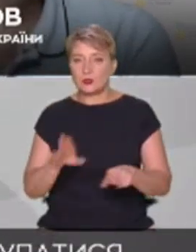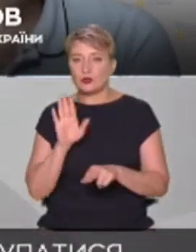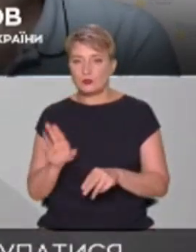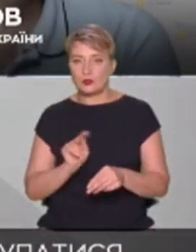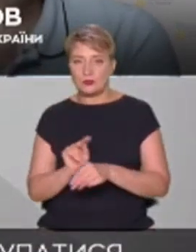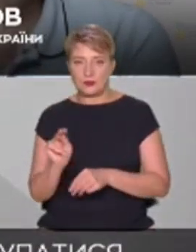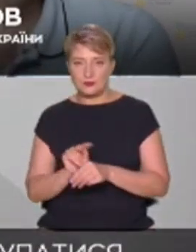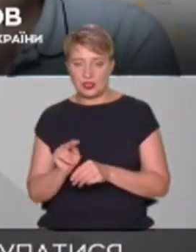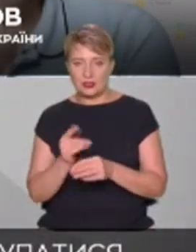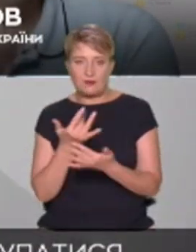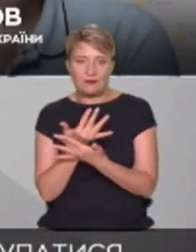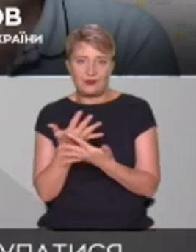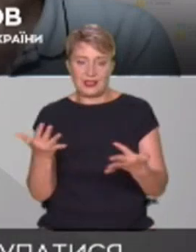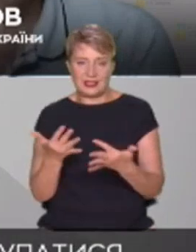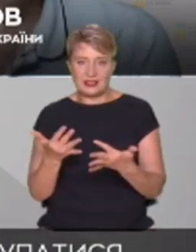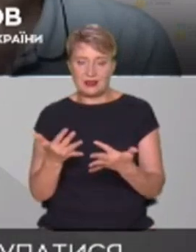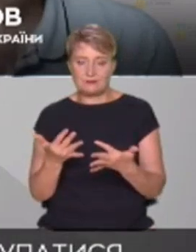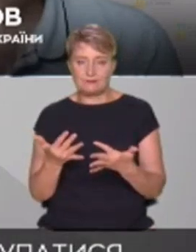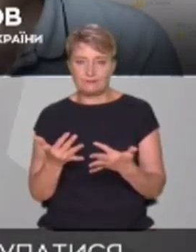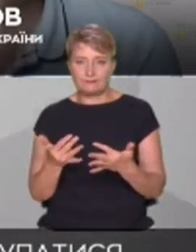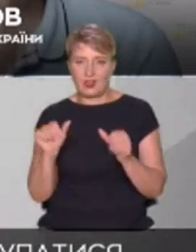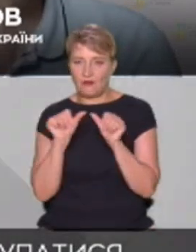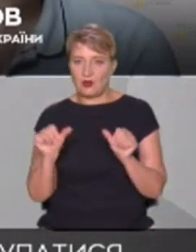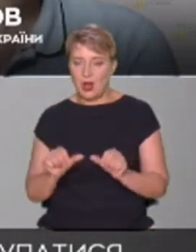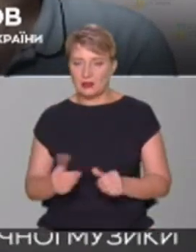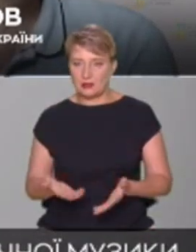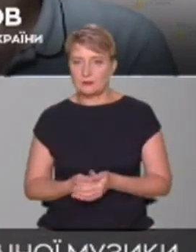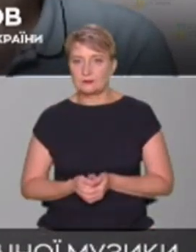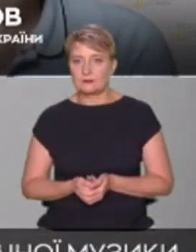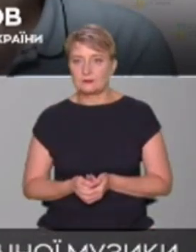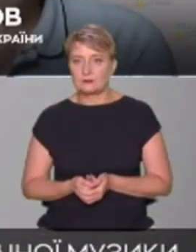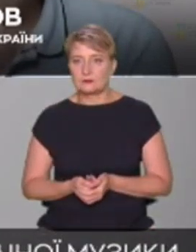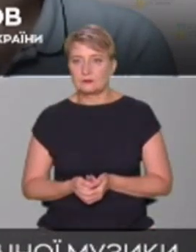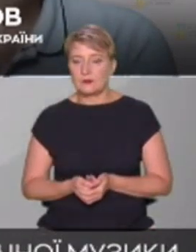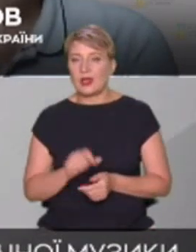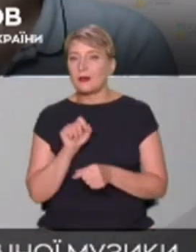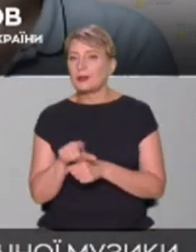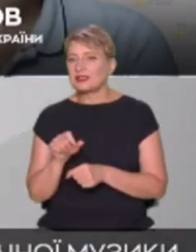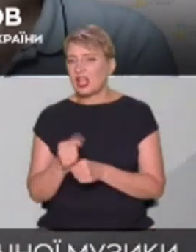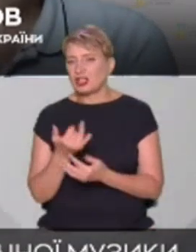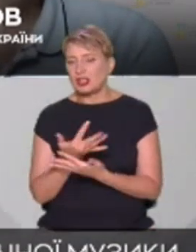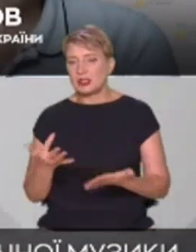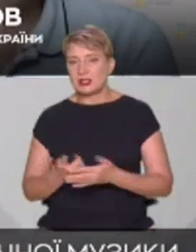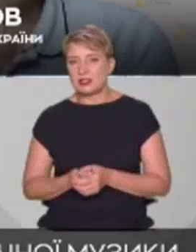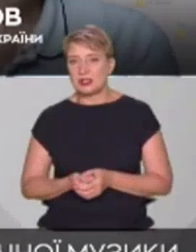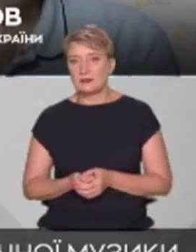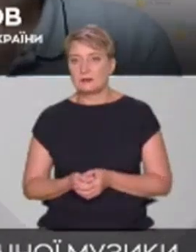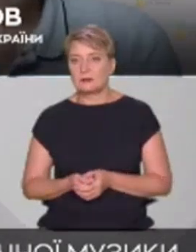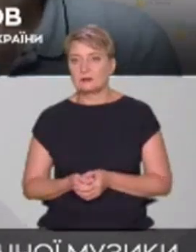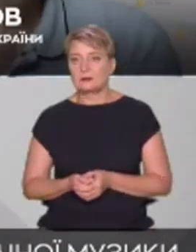форматах і в різних, скажімо так, призначеннях. Так що ми,